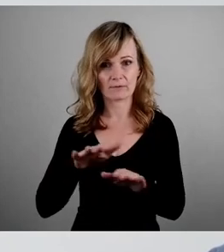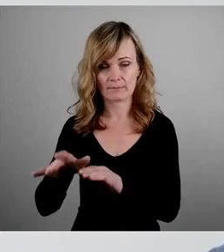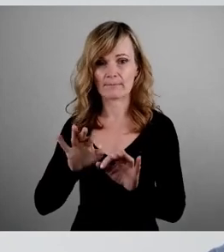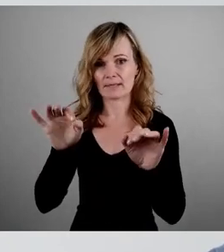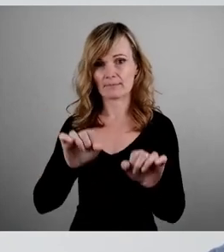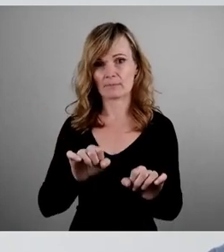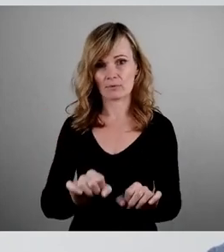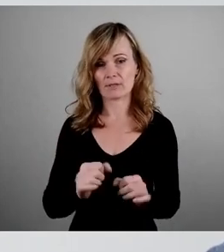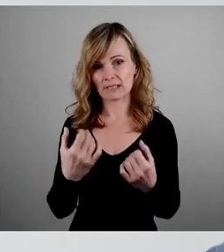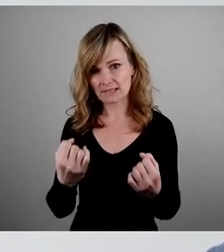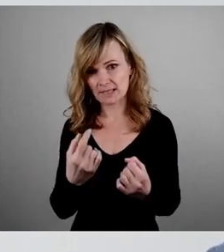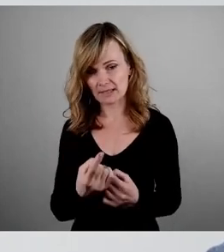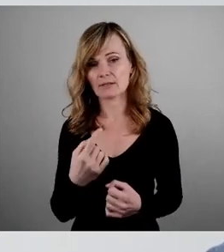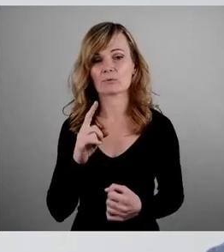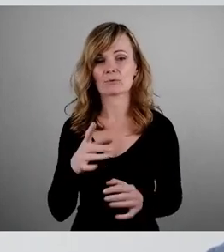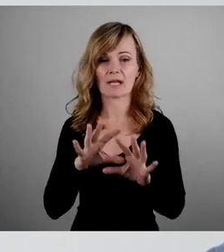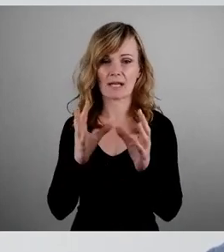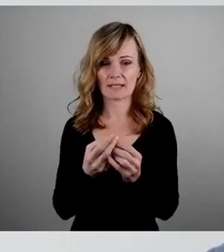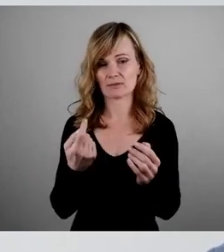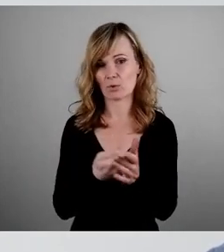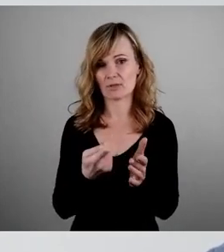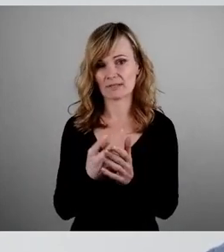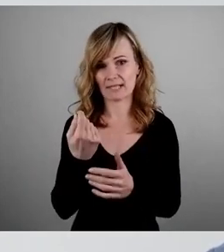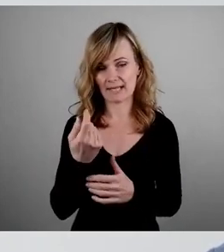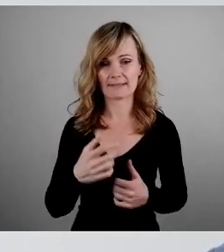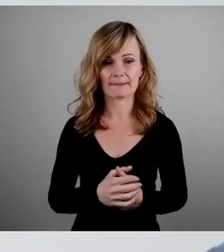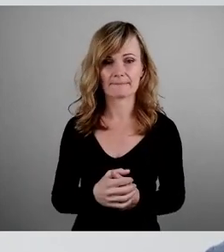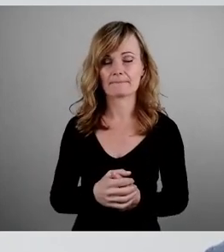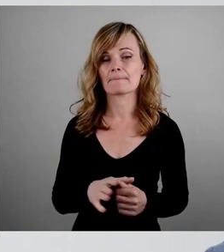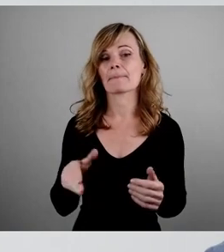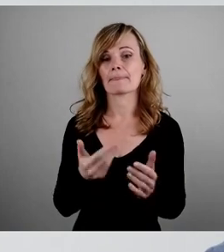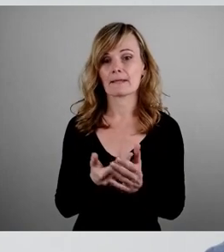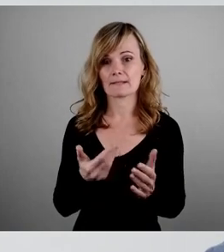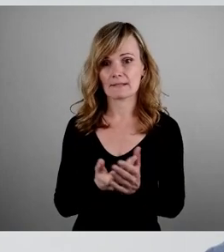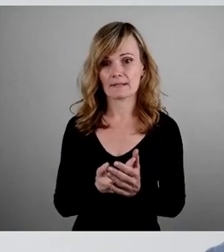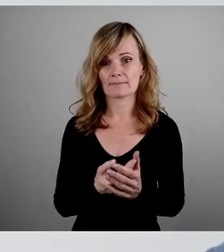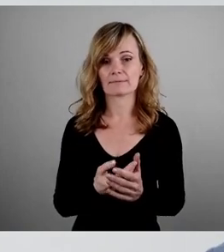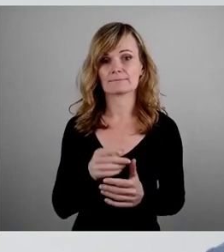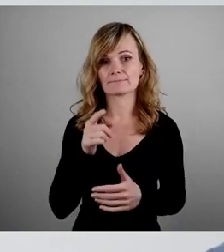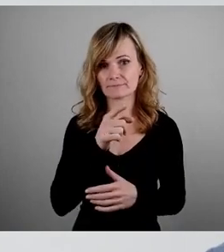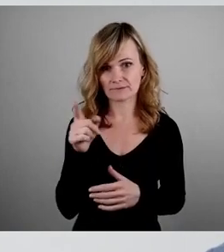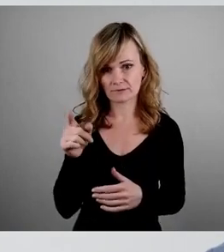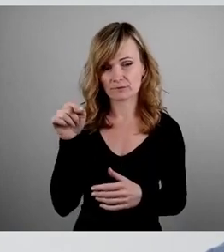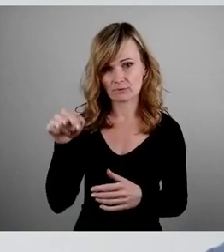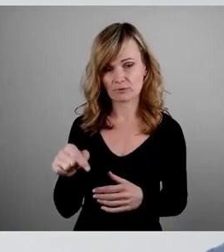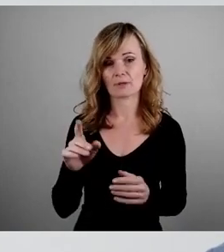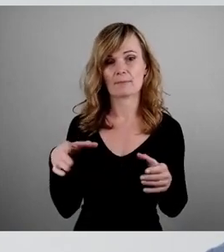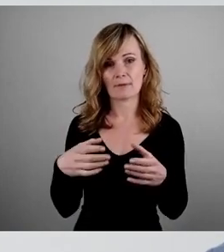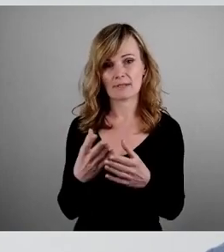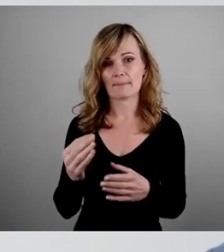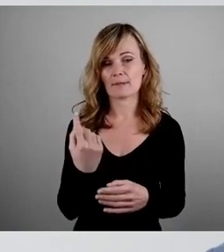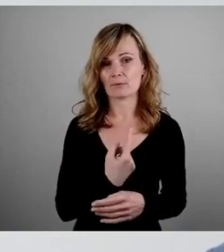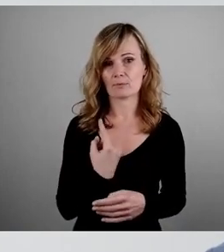absichern. Und all das kostet Geld. Insofern sind Sie heute gemeinsam mit uns